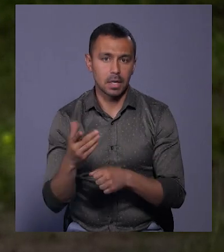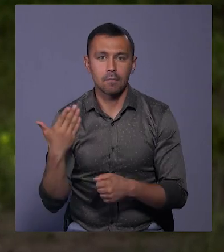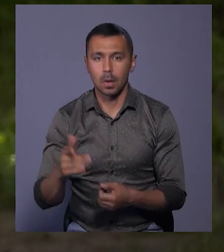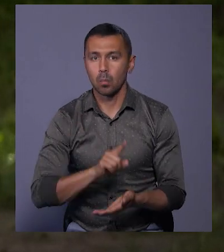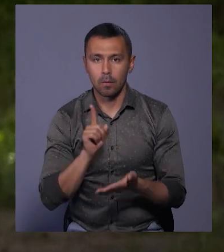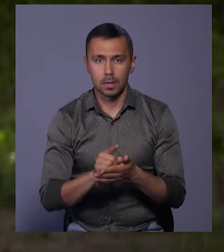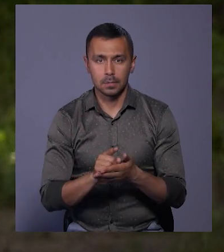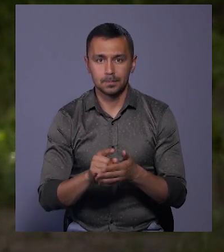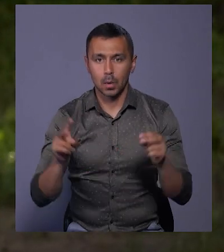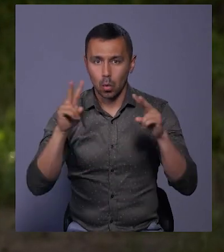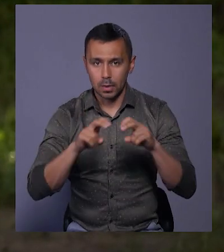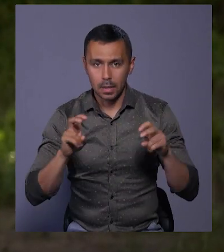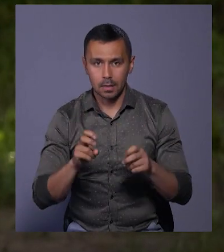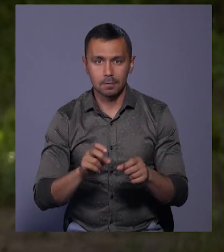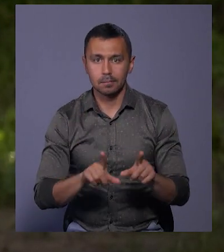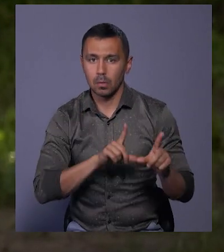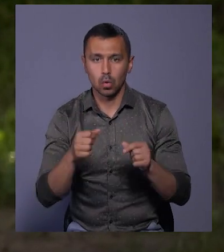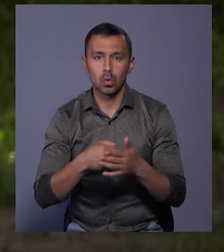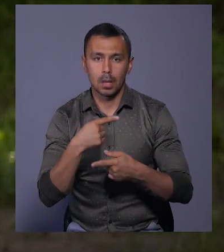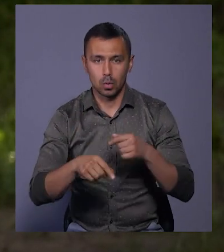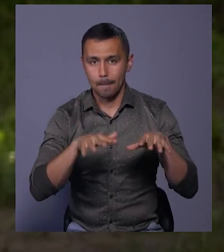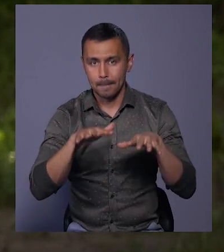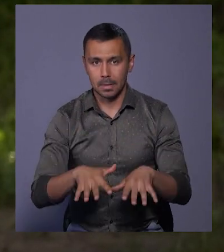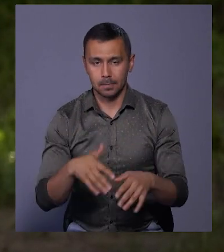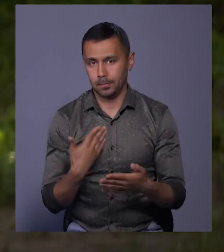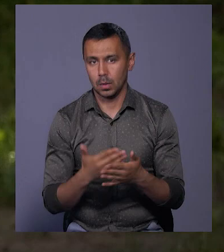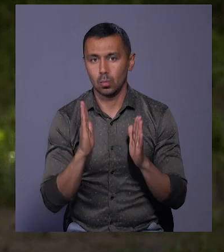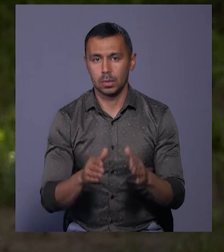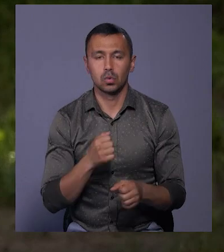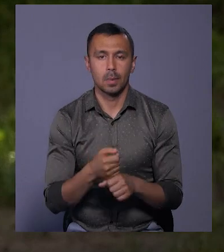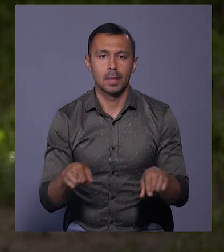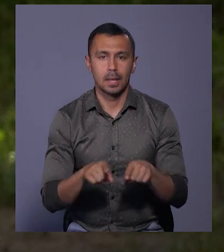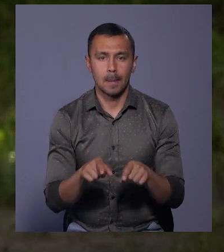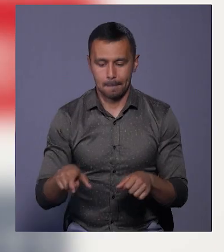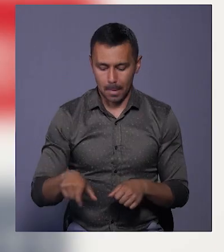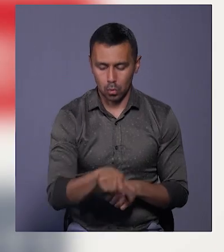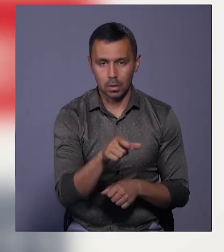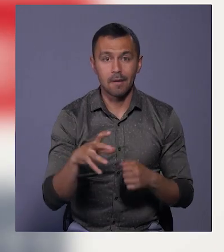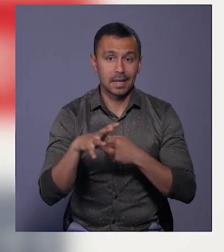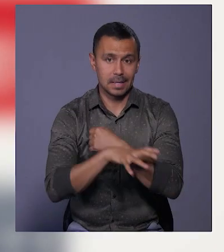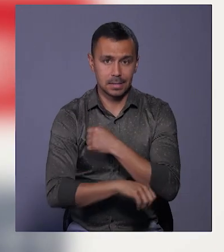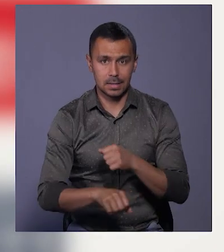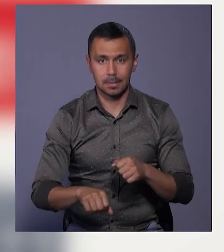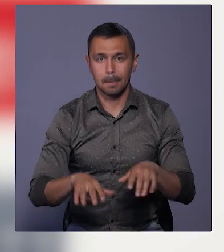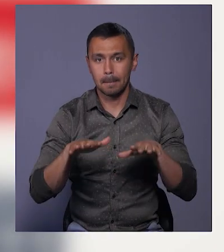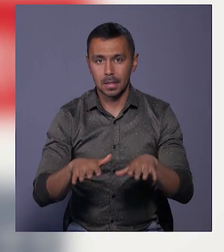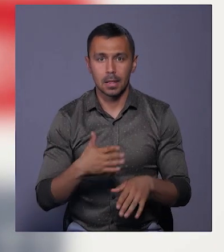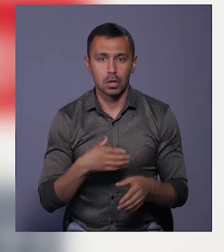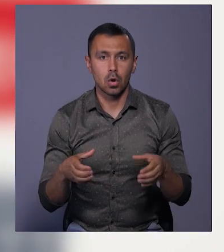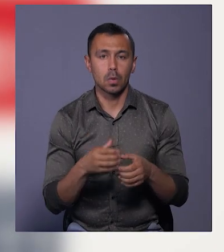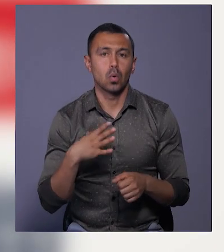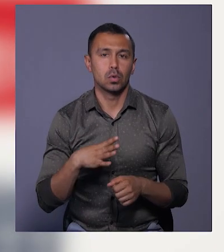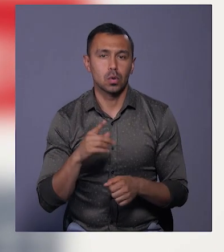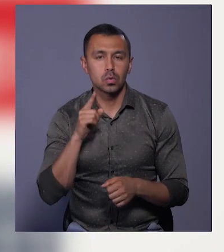повинна розгадати і відправитись до наступної локації. Тобто буде пророблений ось такий маршрут і на кінці маршруту наші команди